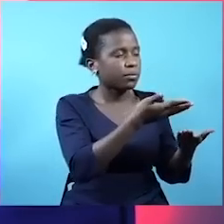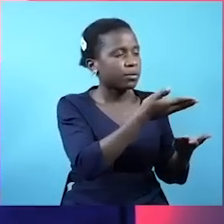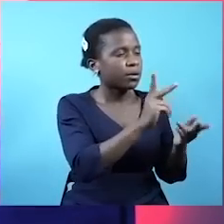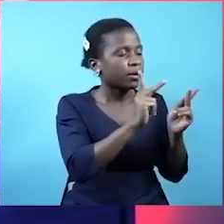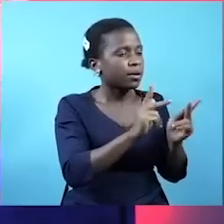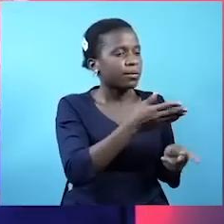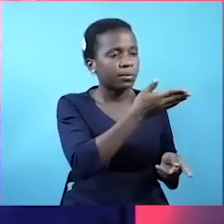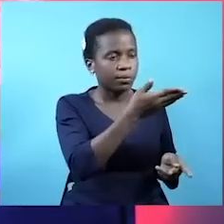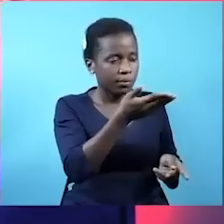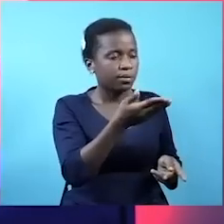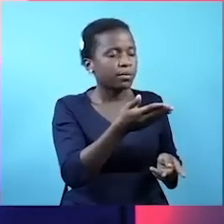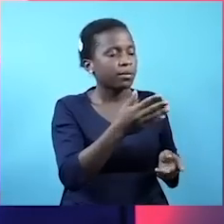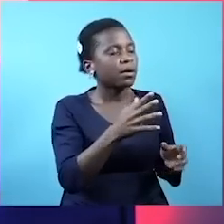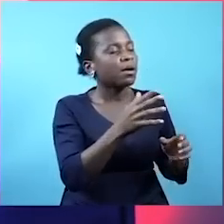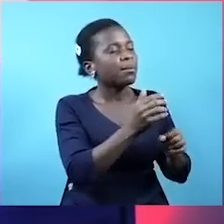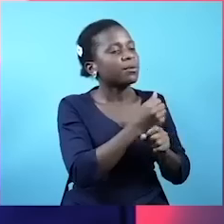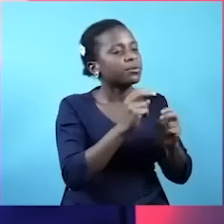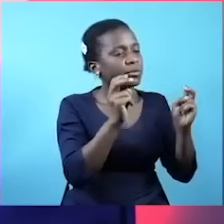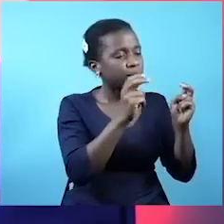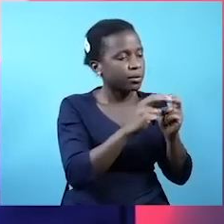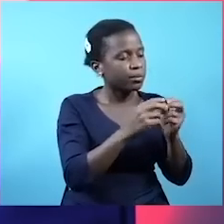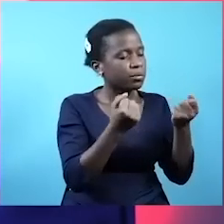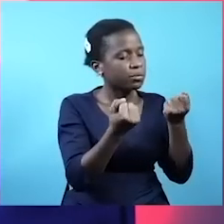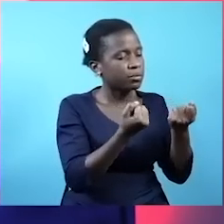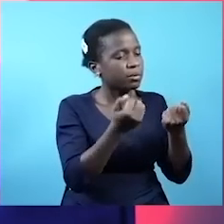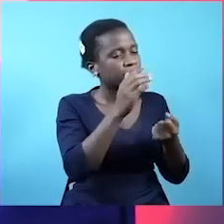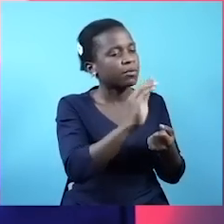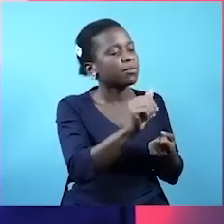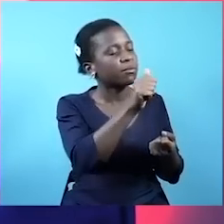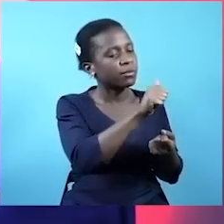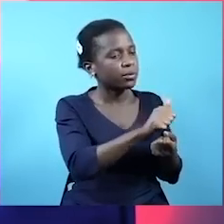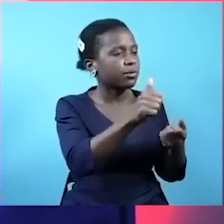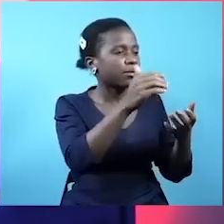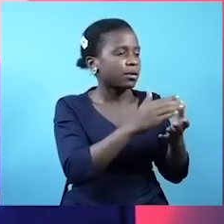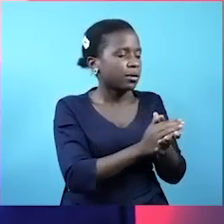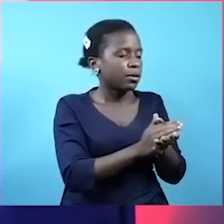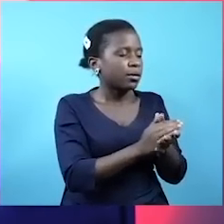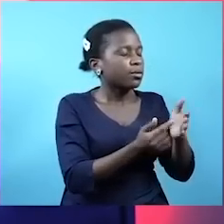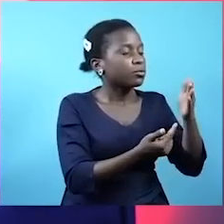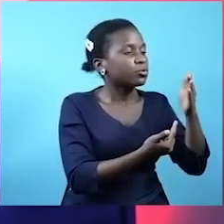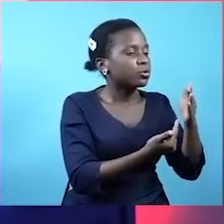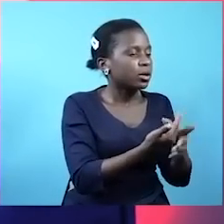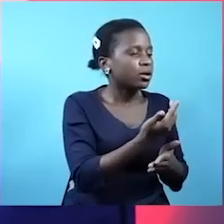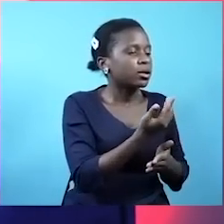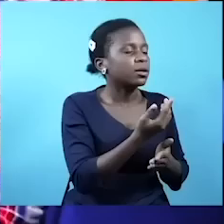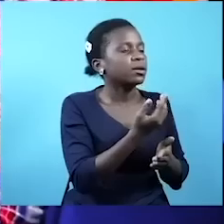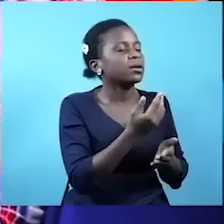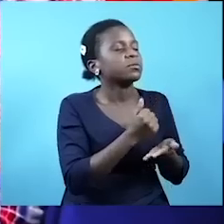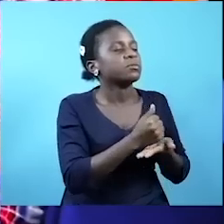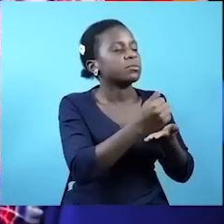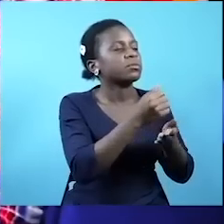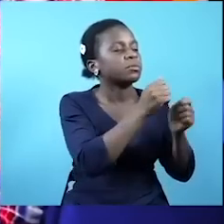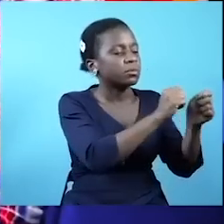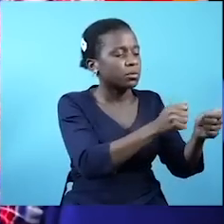hii. Yumba umeme. Wangeendesha magali. Vidyana wa Tanzania. Kutokana na feather hizo kuwa injectedi kwenye kirimo.